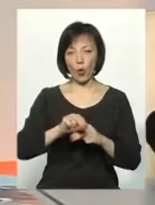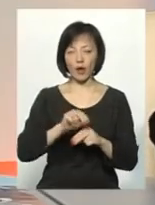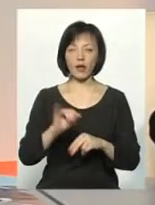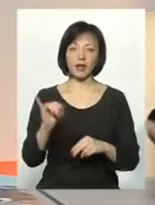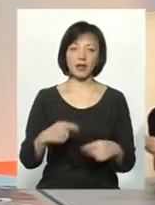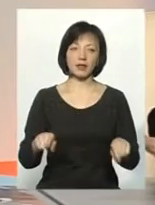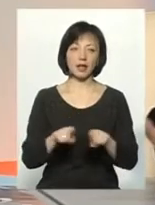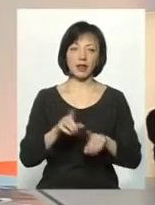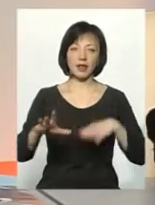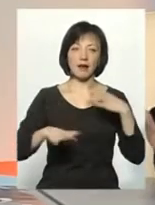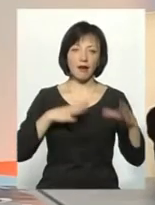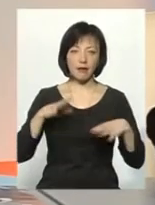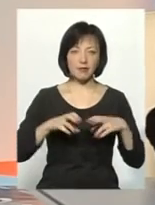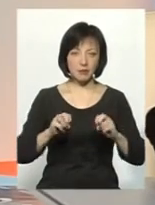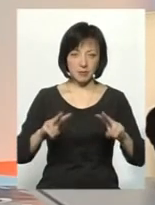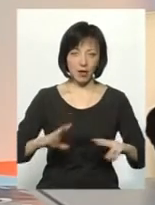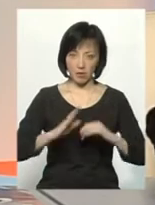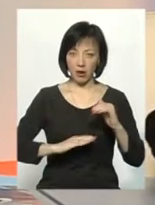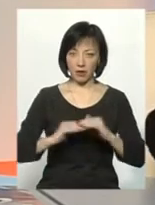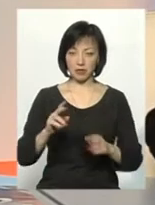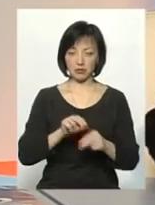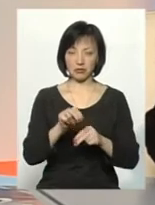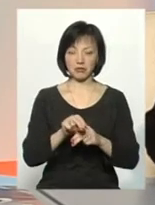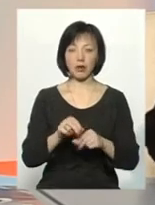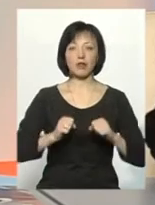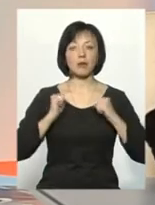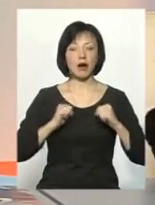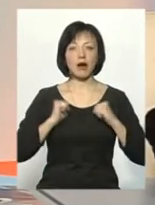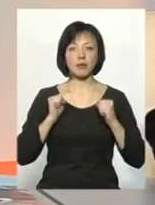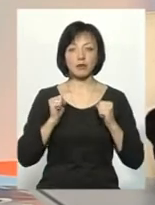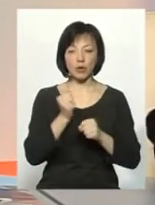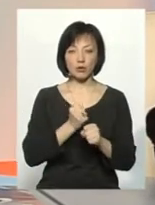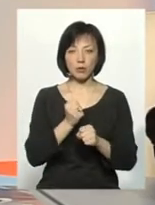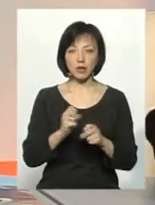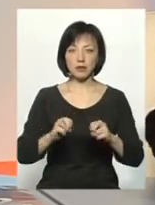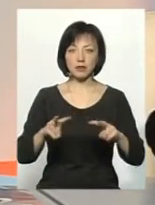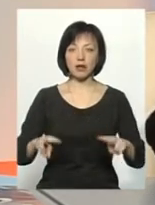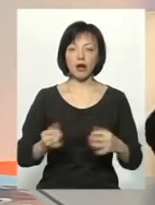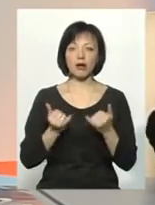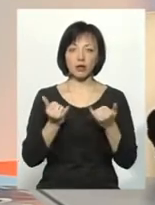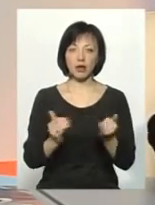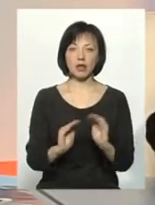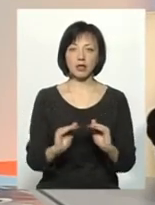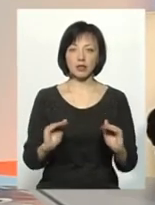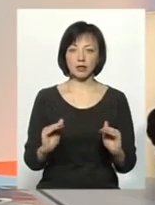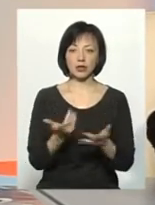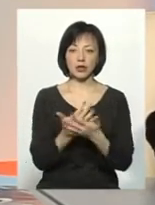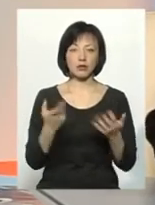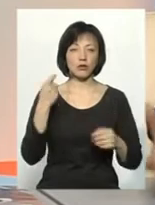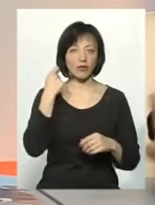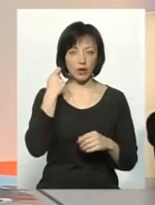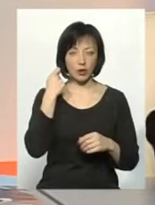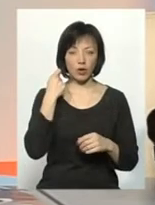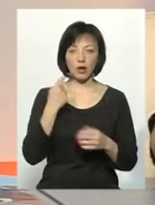такі тренінги спеціальні. Практичні? Так, ми намагаємося їх розробляти спеціально для діток там різного віку,